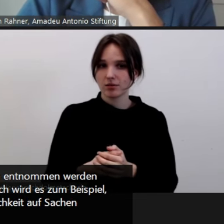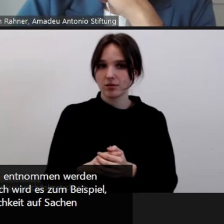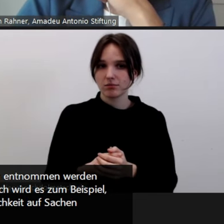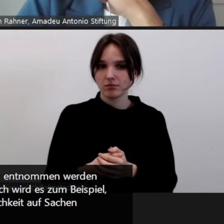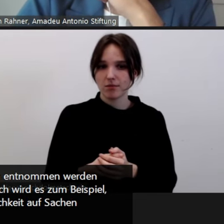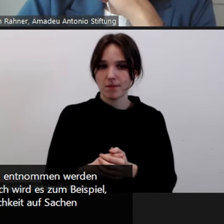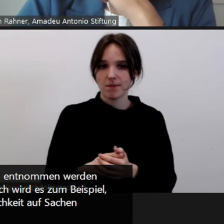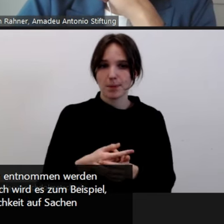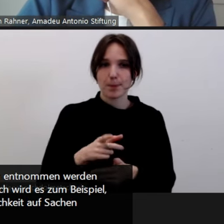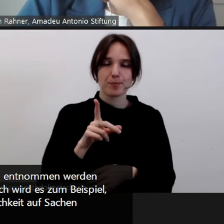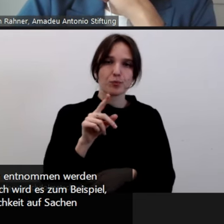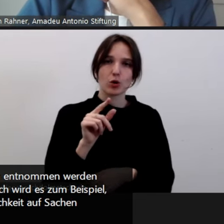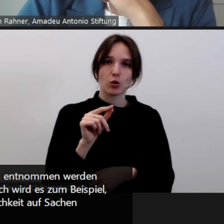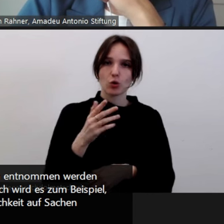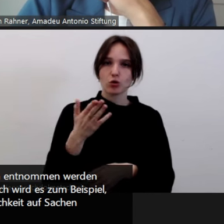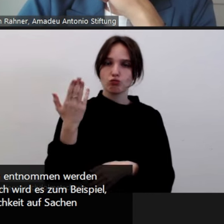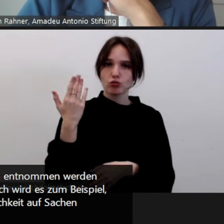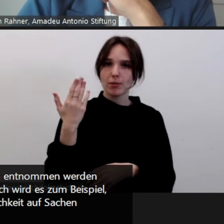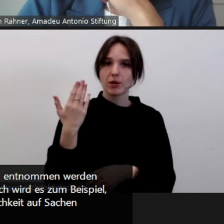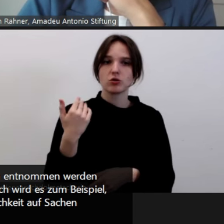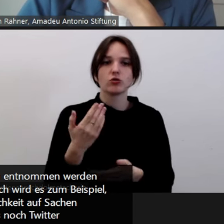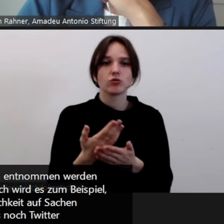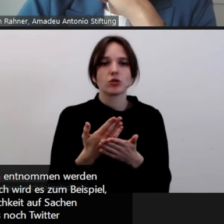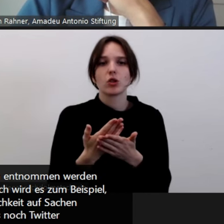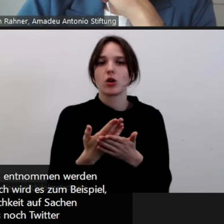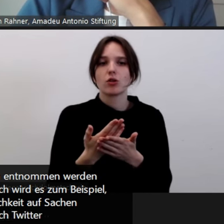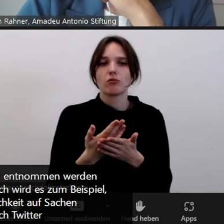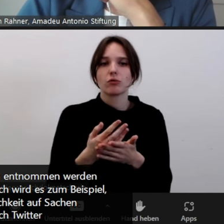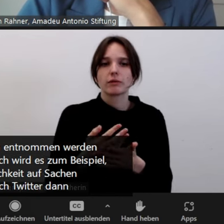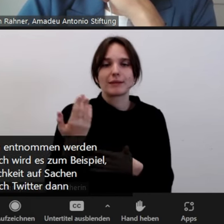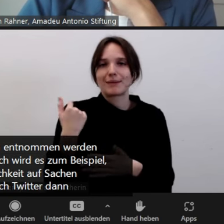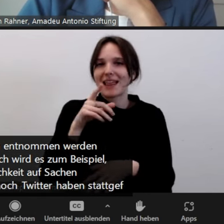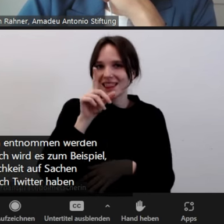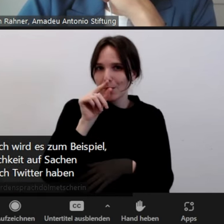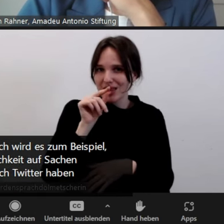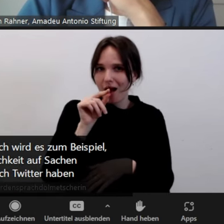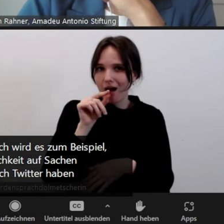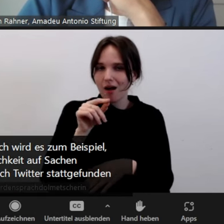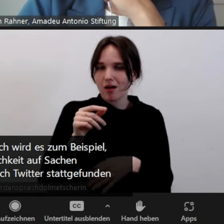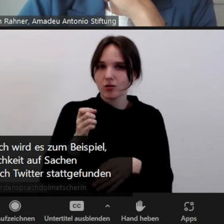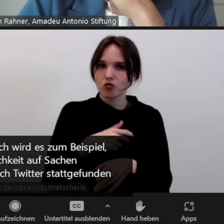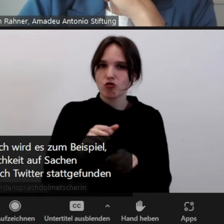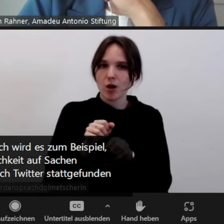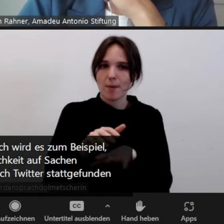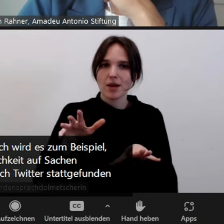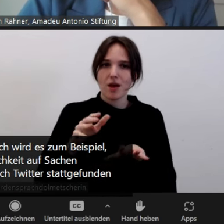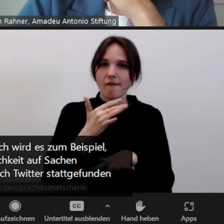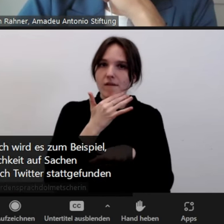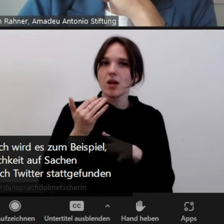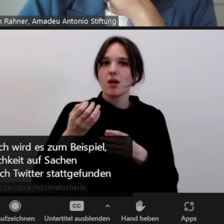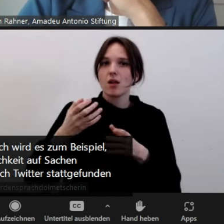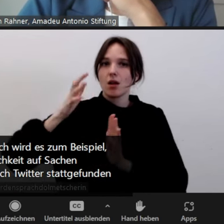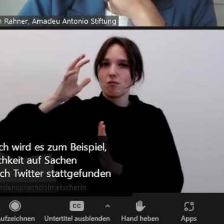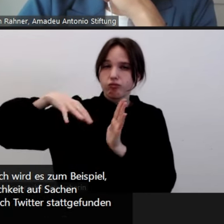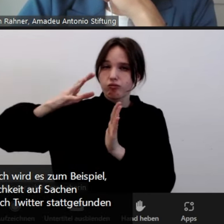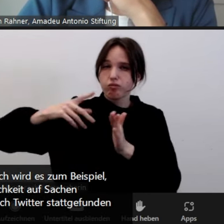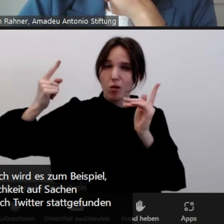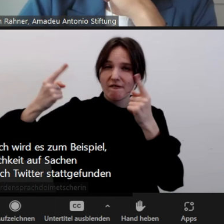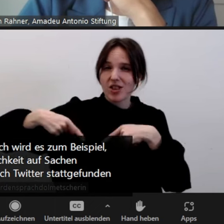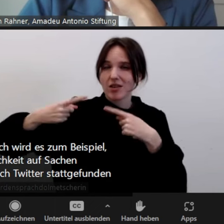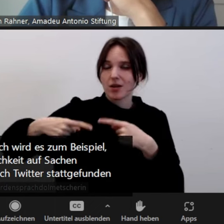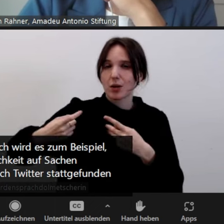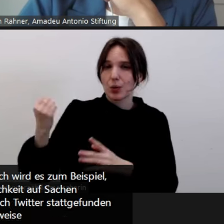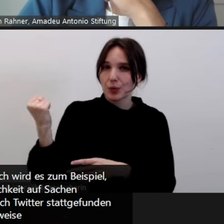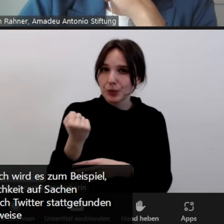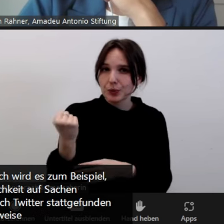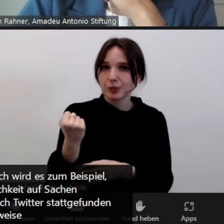vor zwei Jahren auf damals noch Twitter stattgefunden haben. derzeit Teil von Diskursen